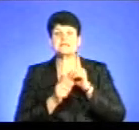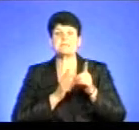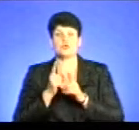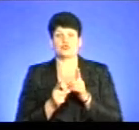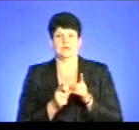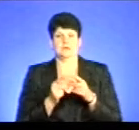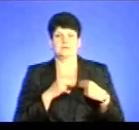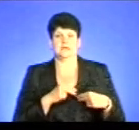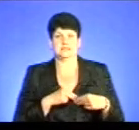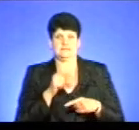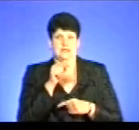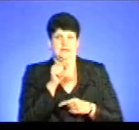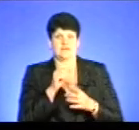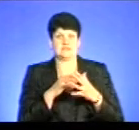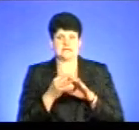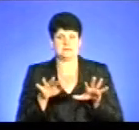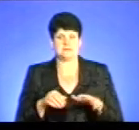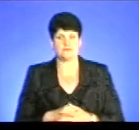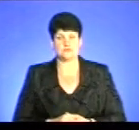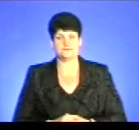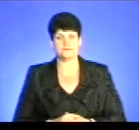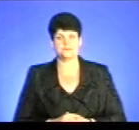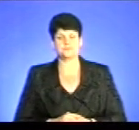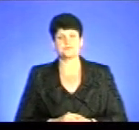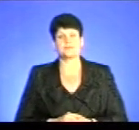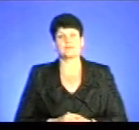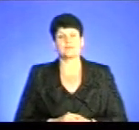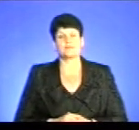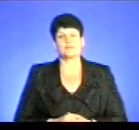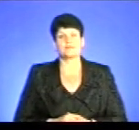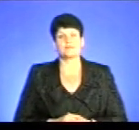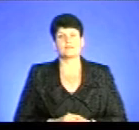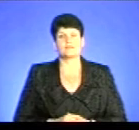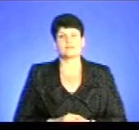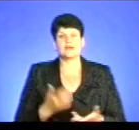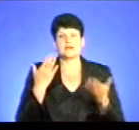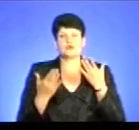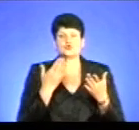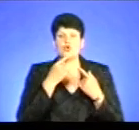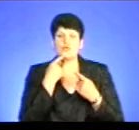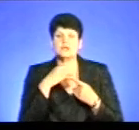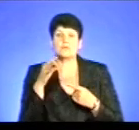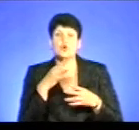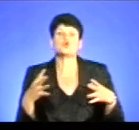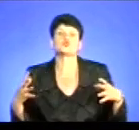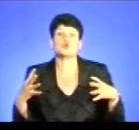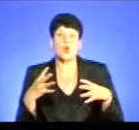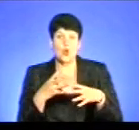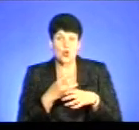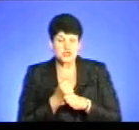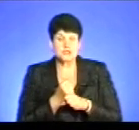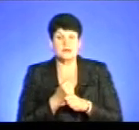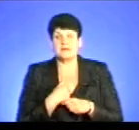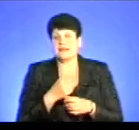склад в амбулаторіях сільській місцевості? Якщо говорити про скорочення, звичайно, ми сьогодні не